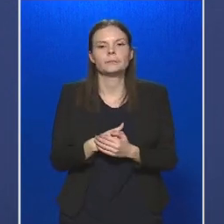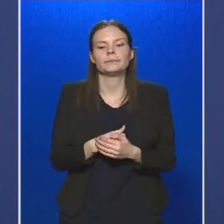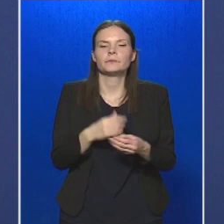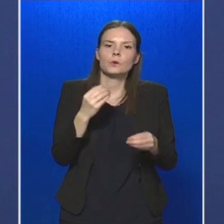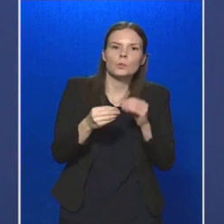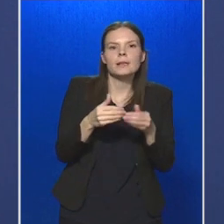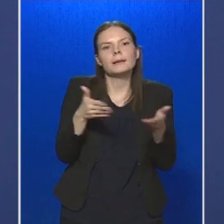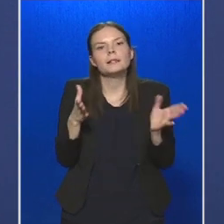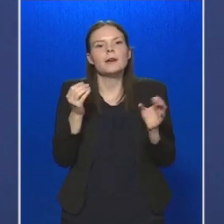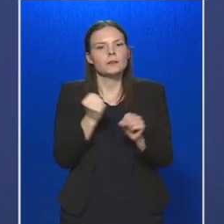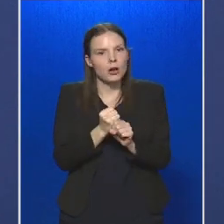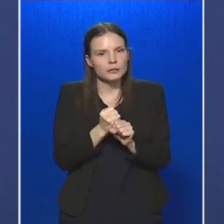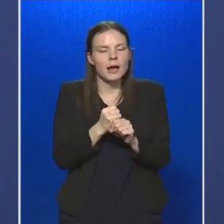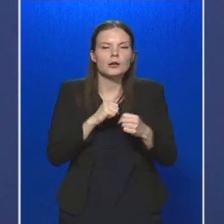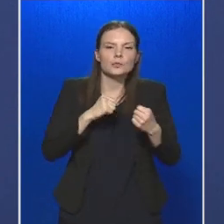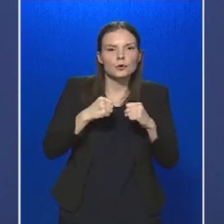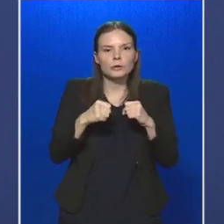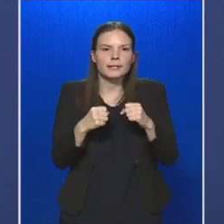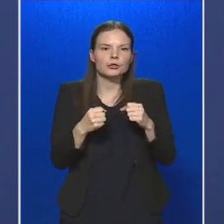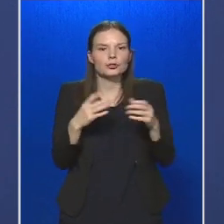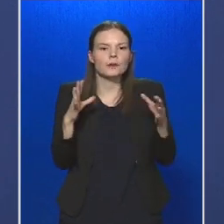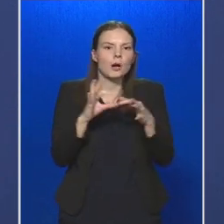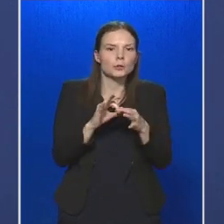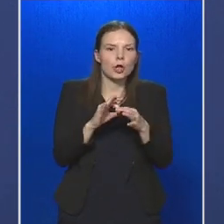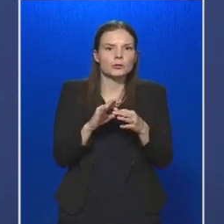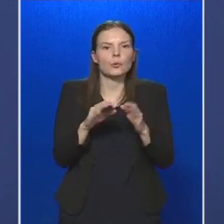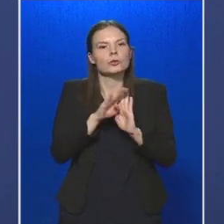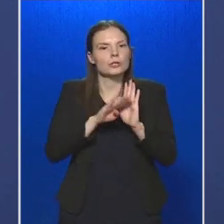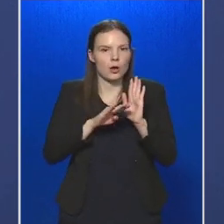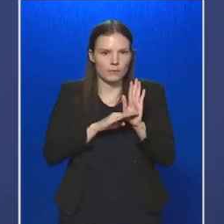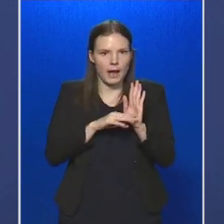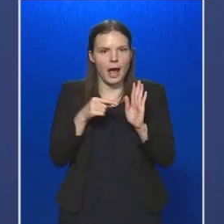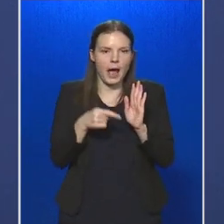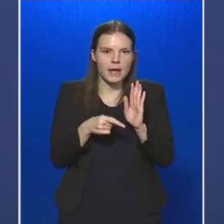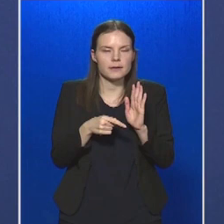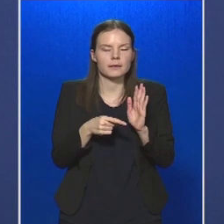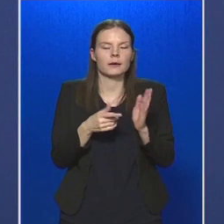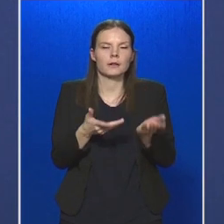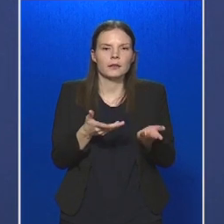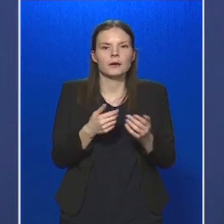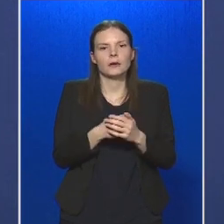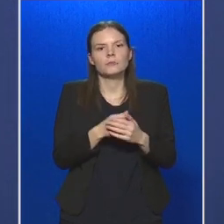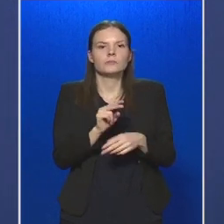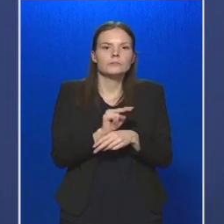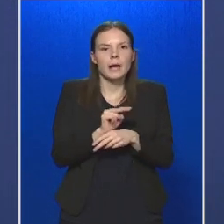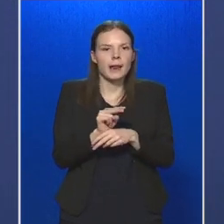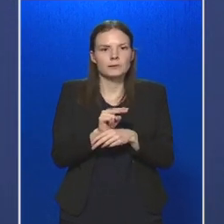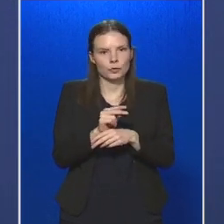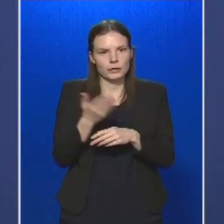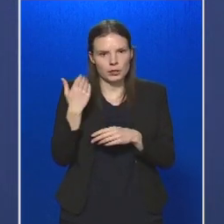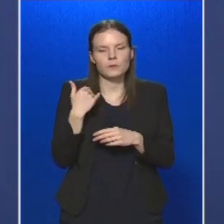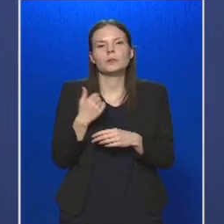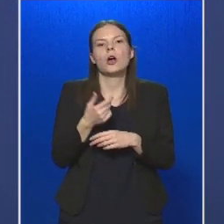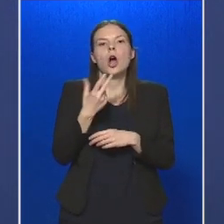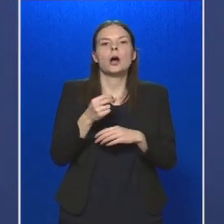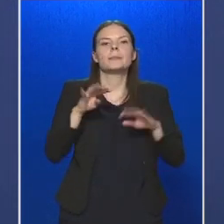nyitvatartásával, illetve működésével kapcsolatos szabályok betartásának az ellenőrzése során 39